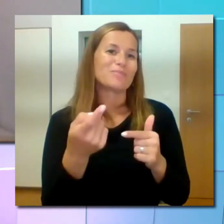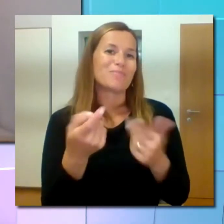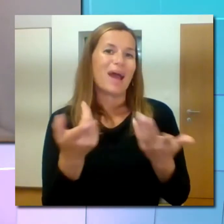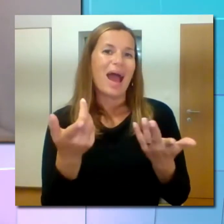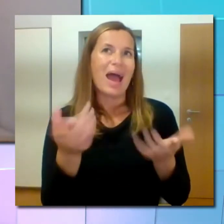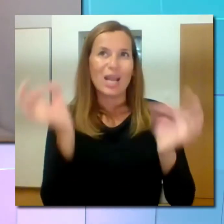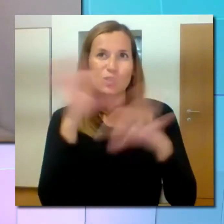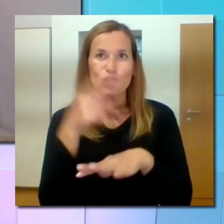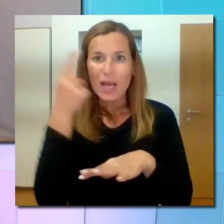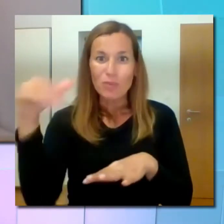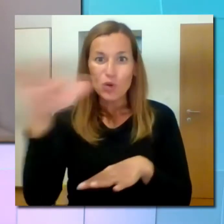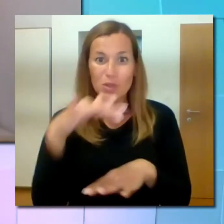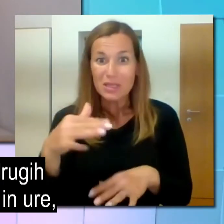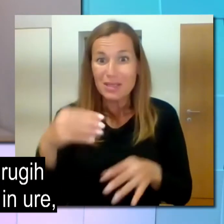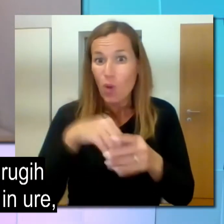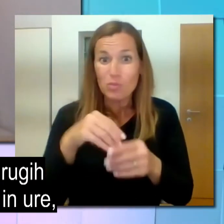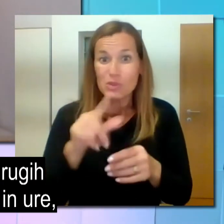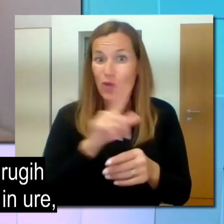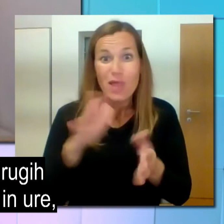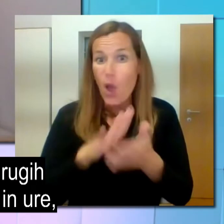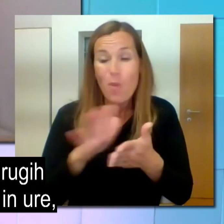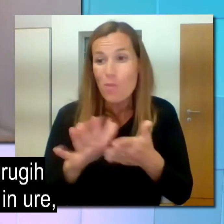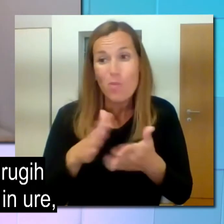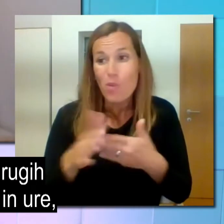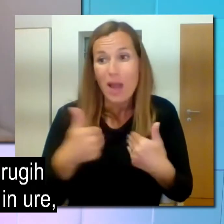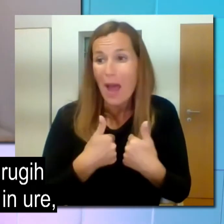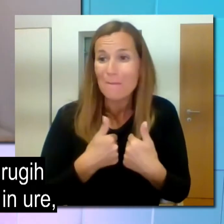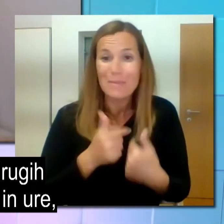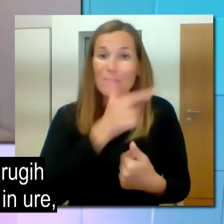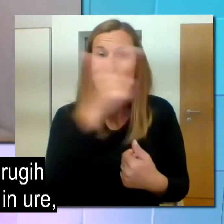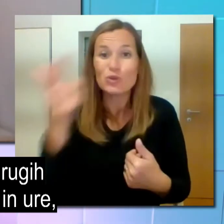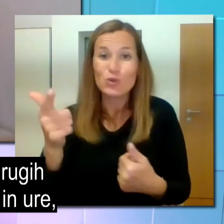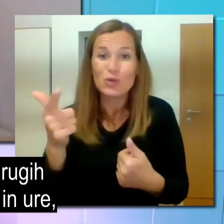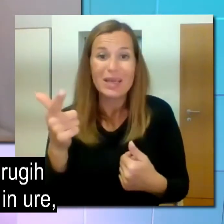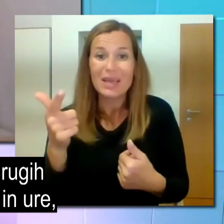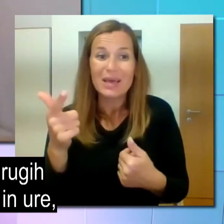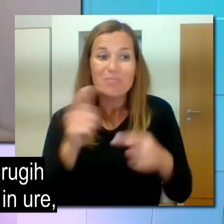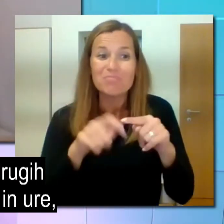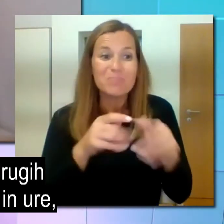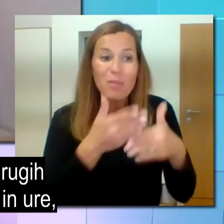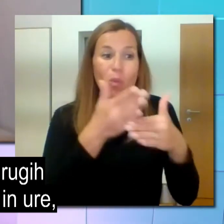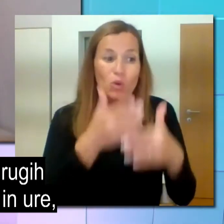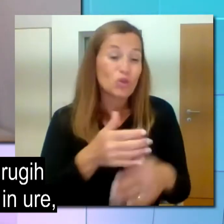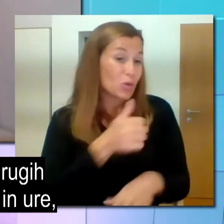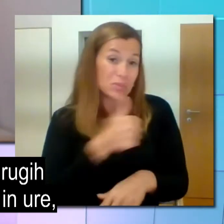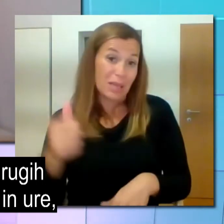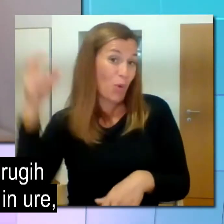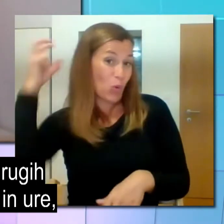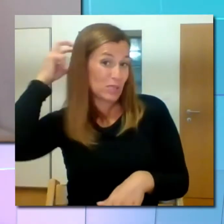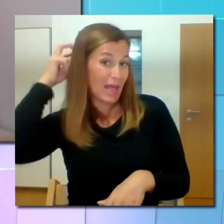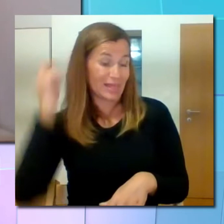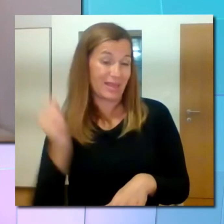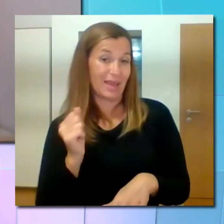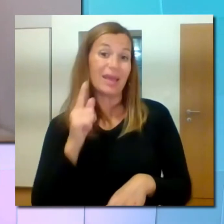mogoče razočaram ljudi, rečem, da pravzaprav skoraj, da ne uporabljam drugih pripomočkov razen sad in pa ure,